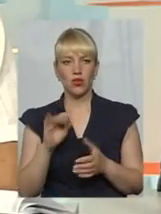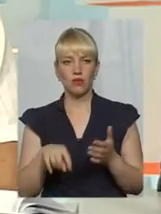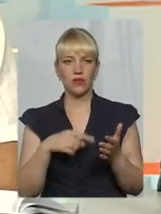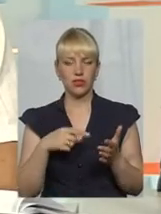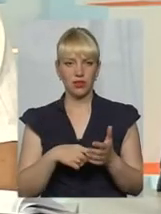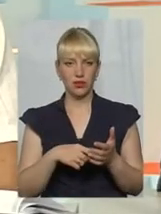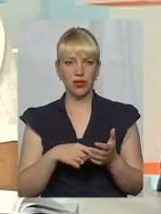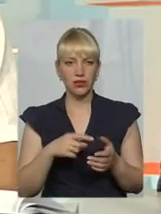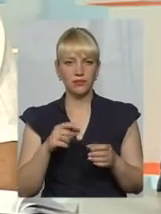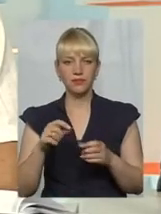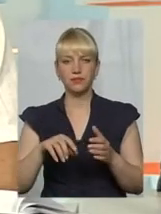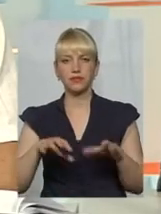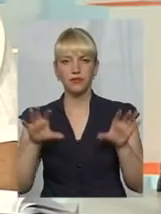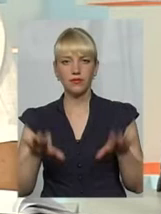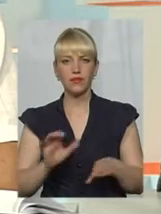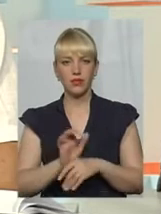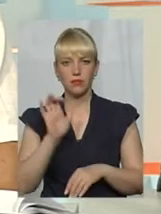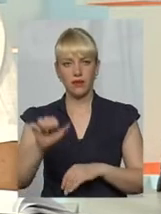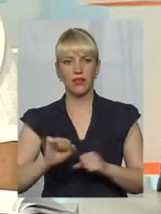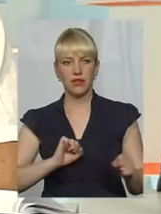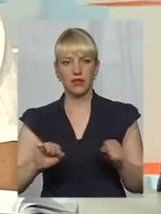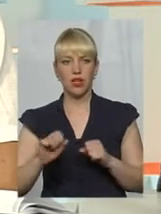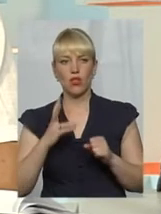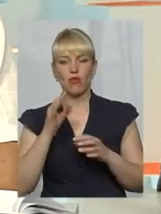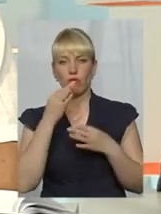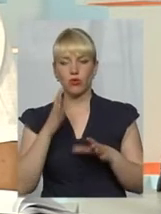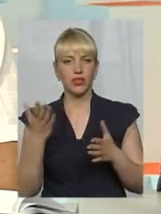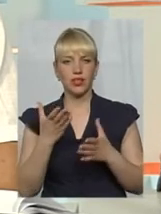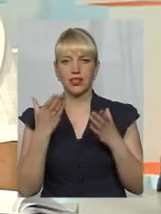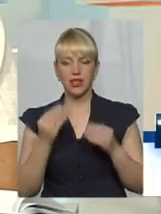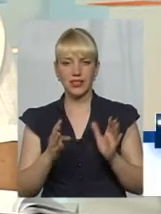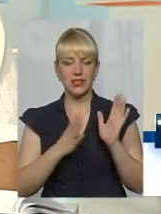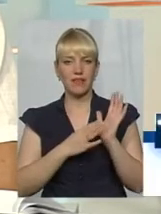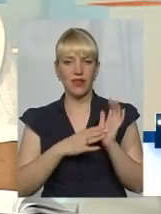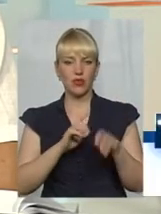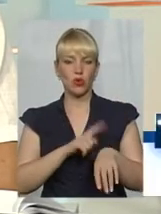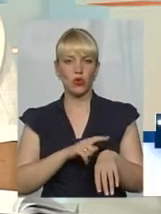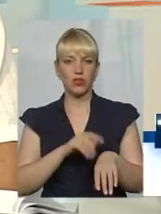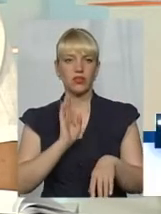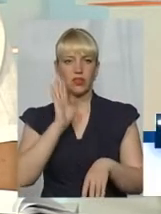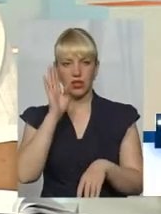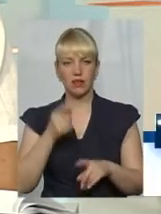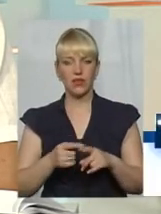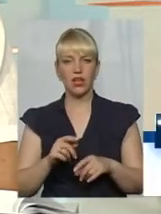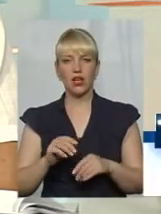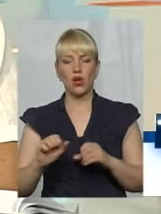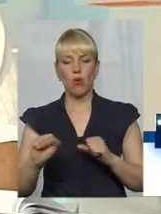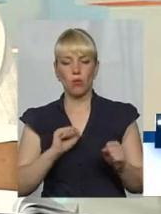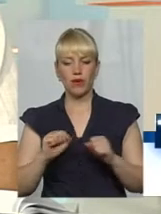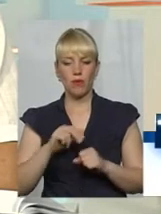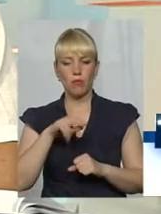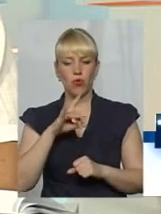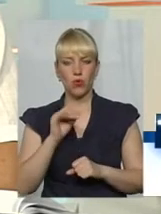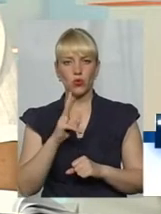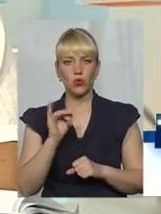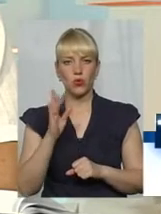відрядження. Але в будь-який день з 9-ї години ранку у Приніщеному комунальному зберства Проскурівська 1